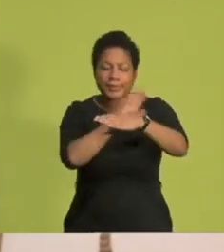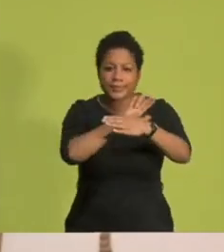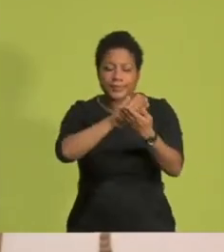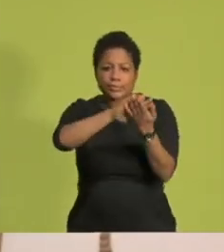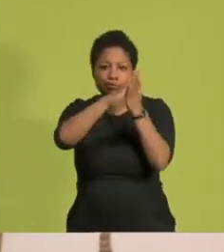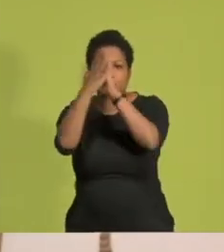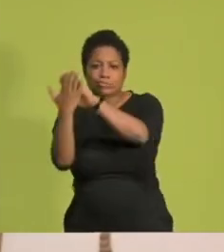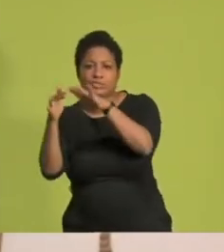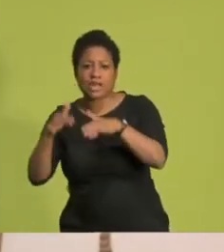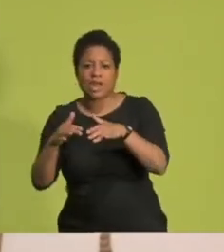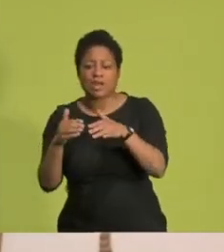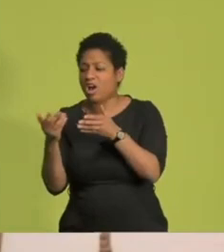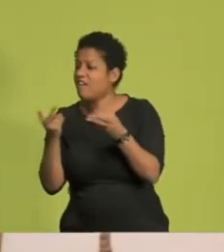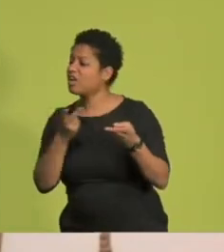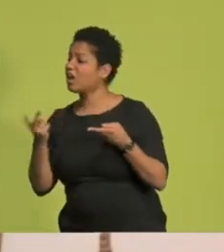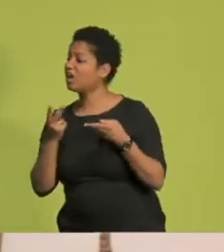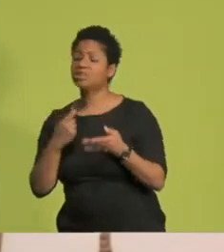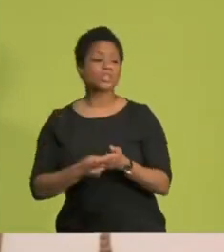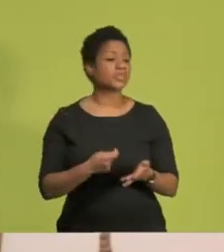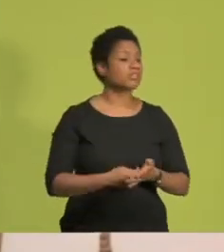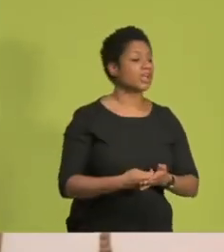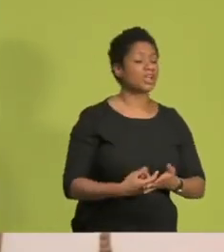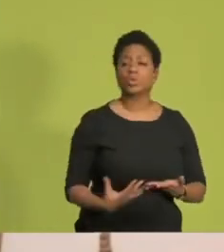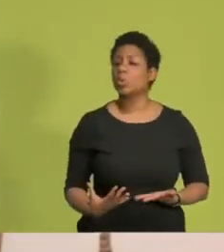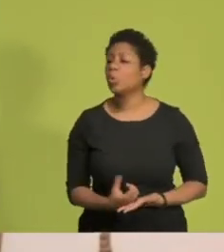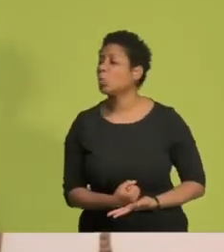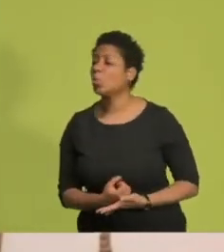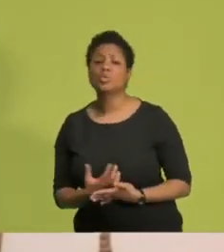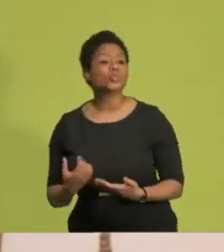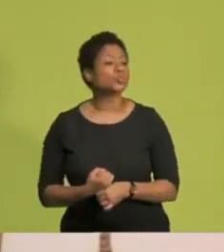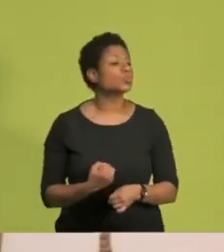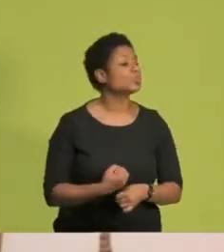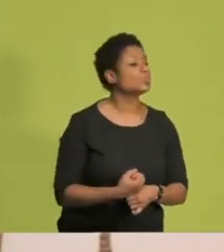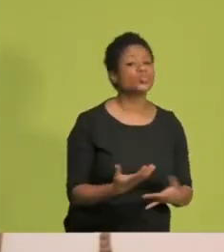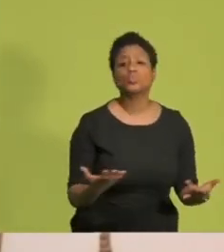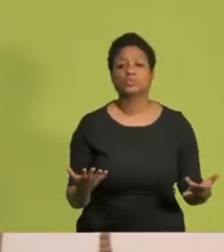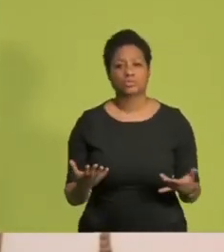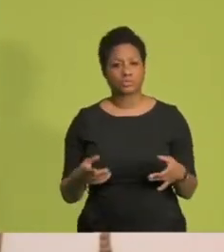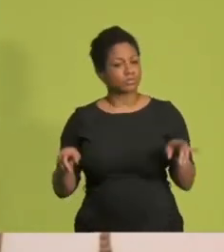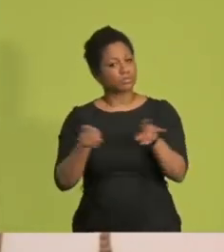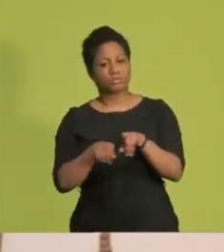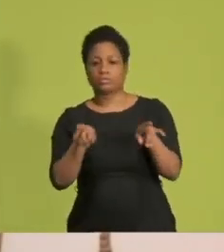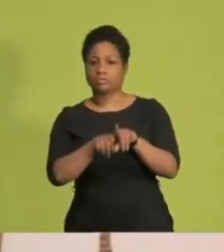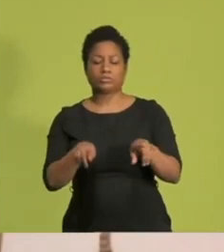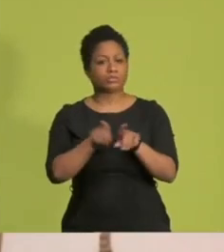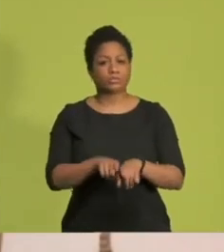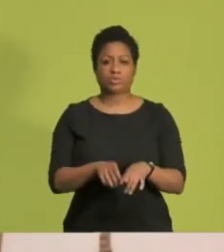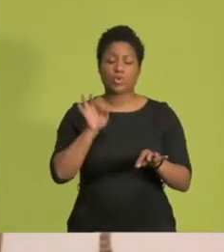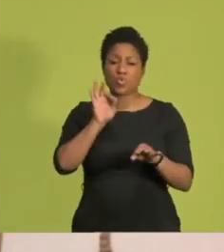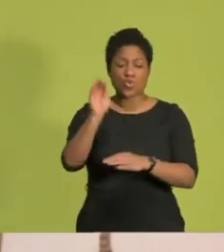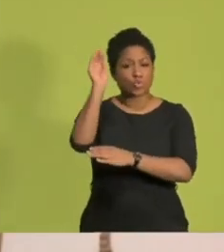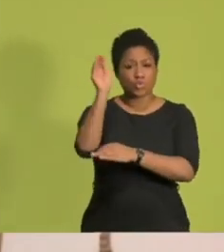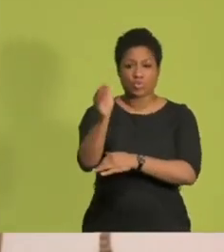Das andauernde Vergleichen, Bewerten und Ökonomisieren von Lernprozessen wirken sich doch mindestens genauso langfristig auf die